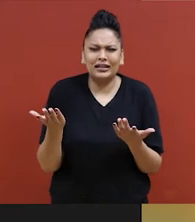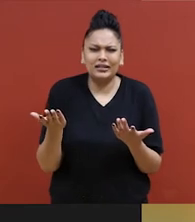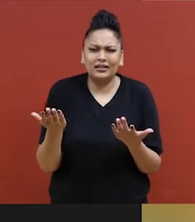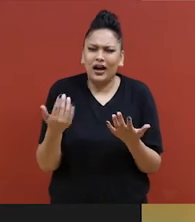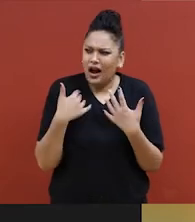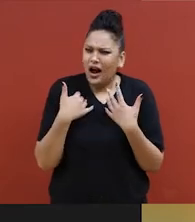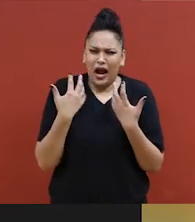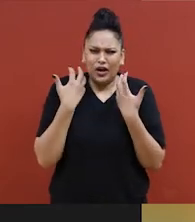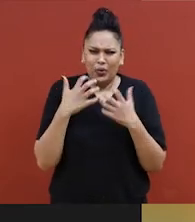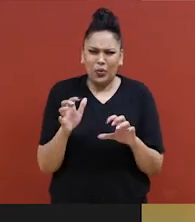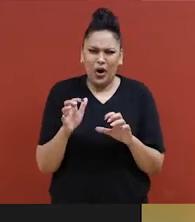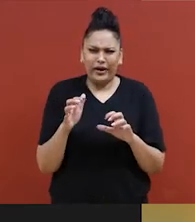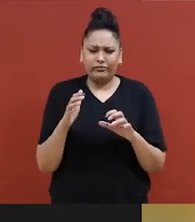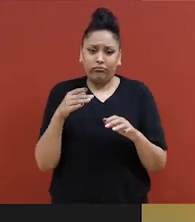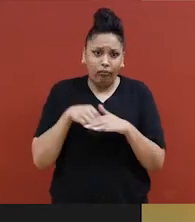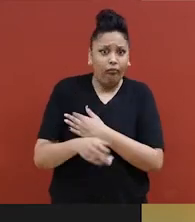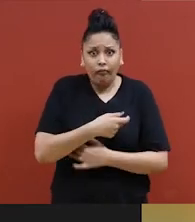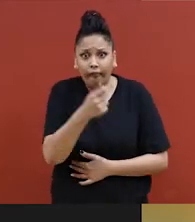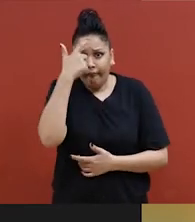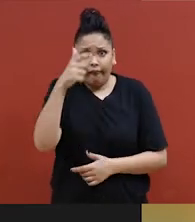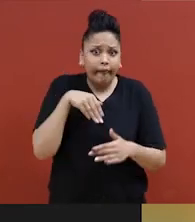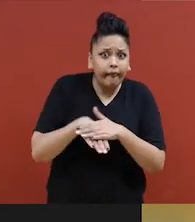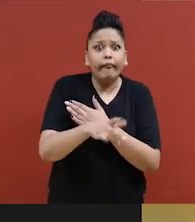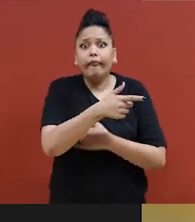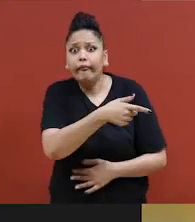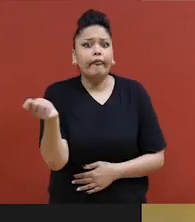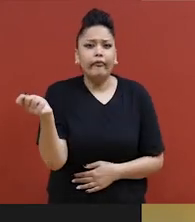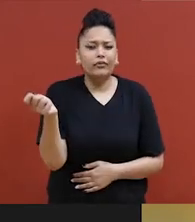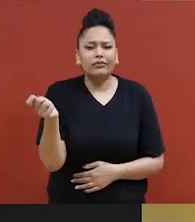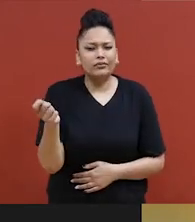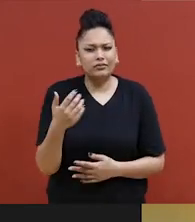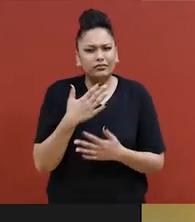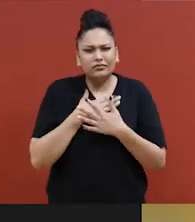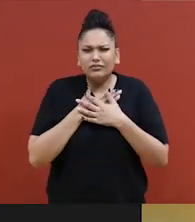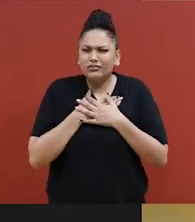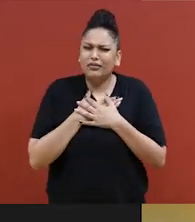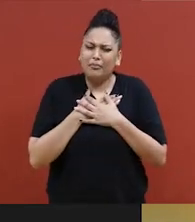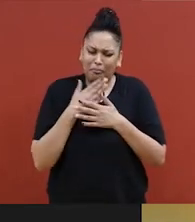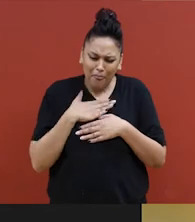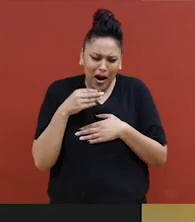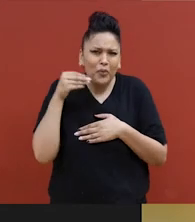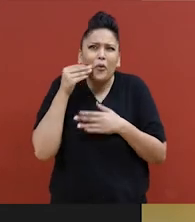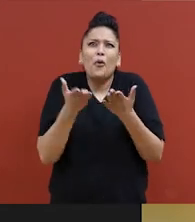On veut notre intimité.